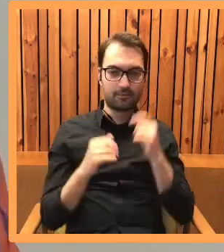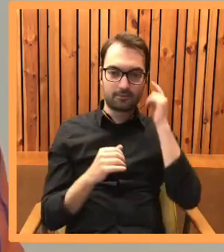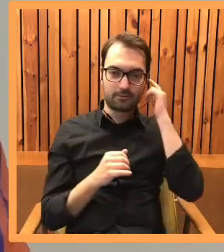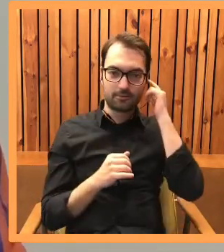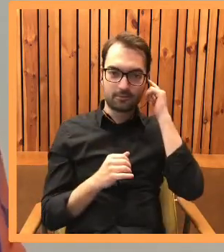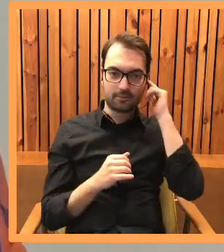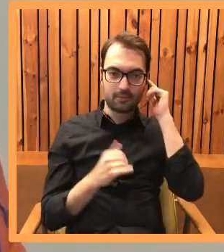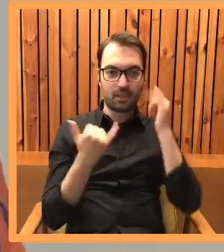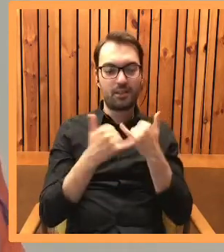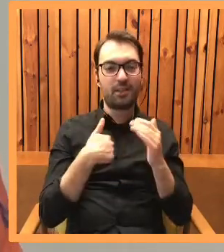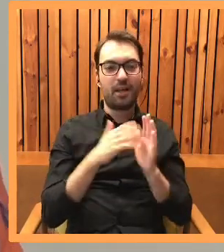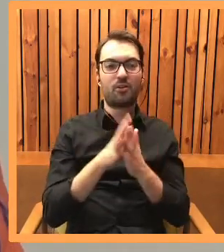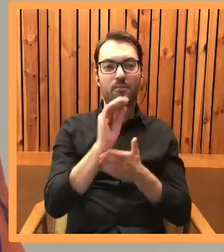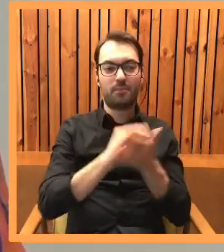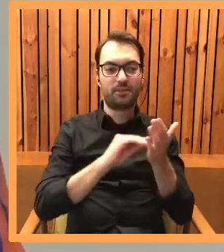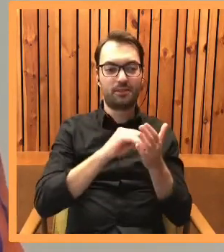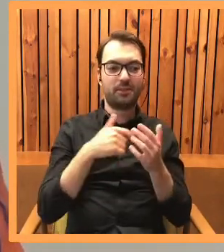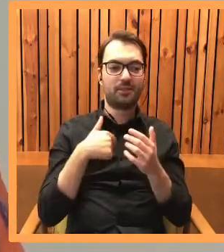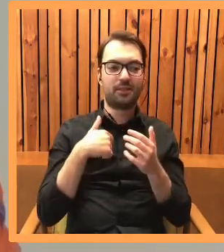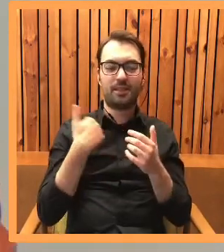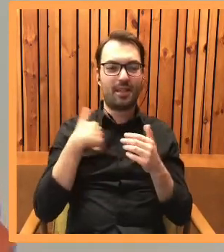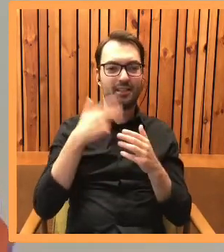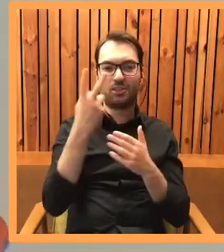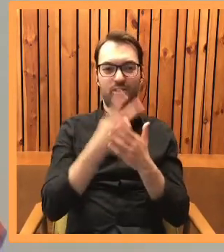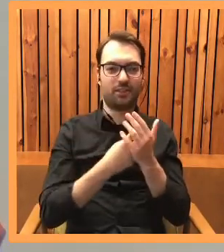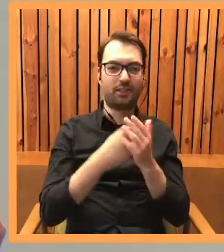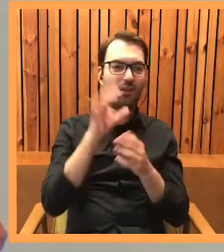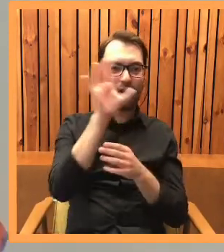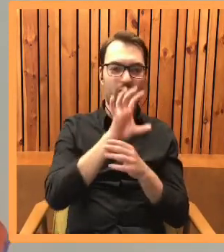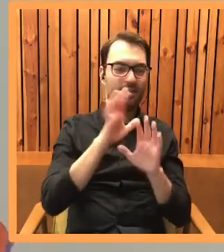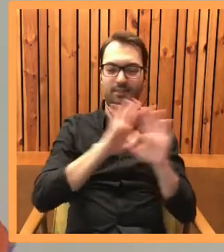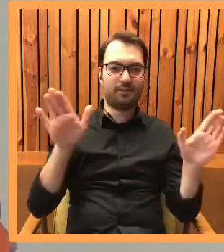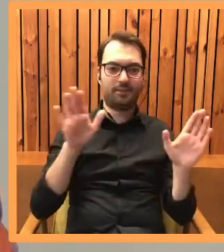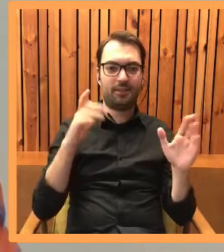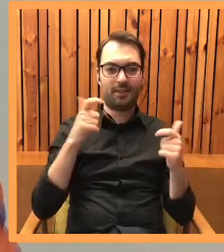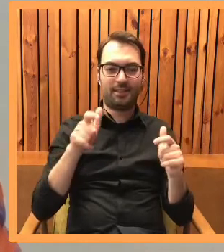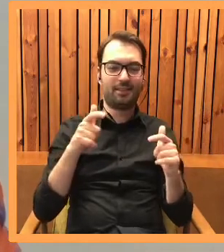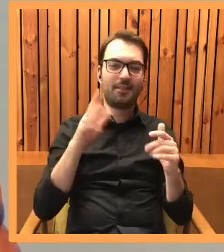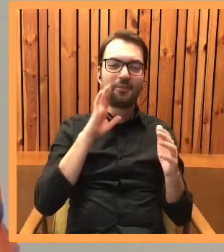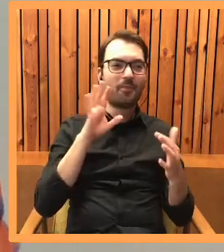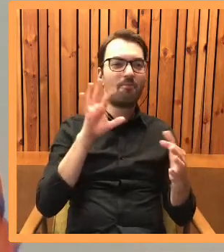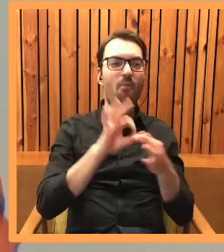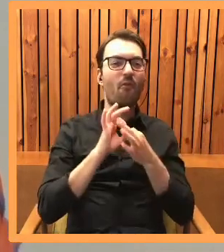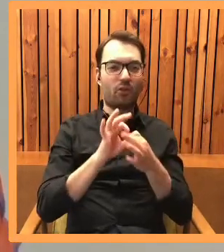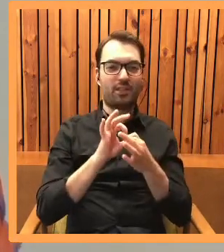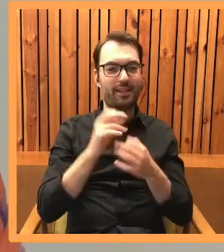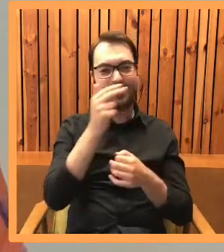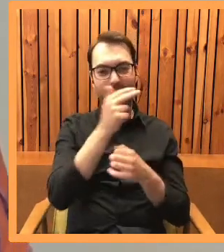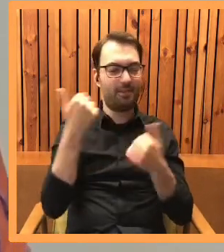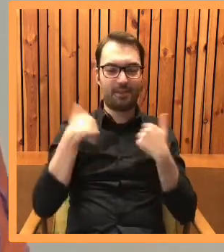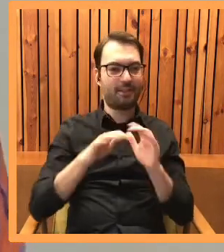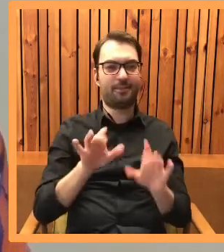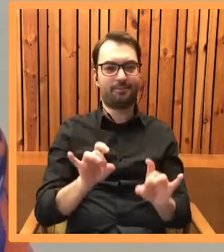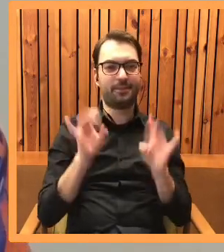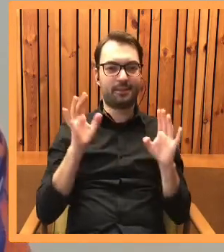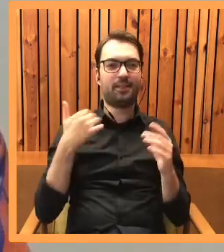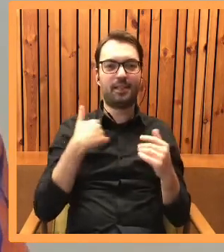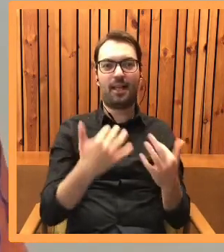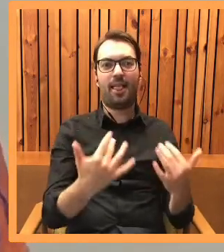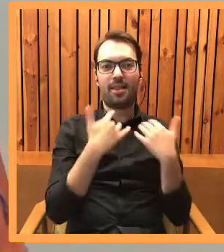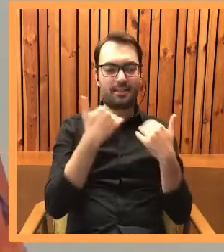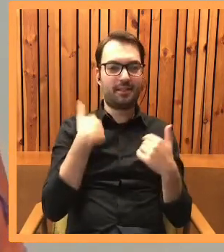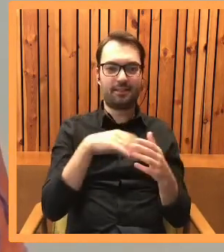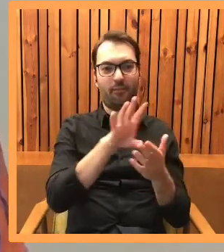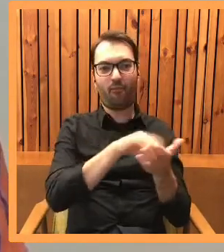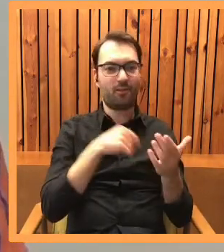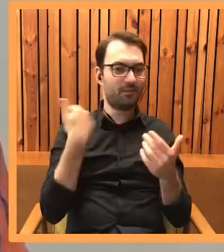jeżeli piszę jakąś powieść, to staram się nie czytać ani nie oglądać niczego, co jest w jakikolwiek sposób powiązane tematycznie, żeby się nie inspirować,